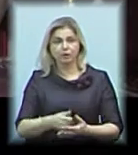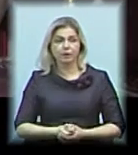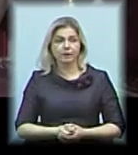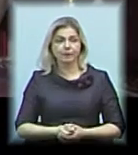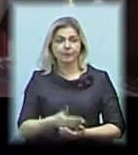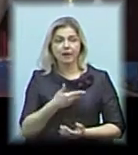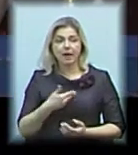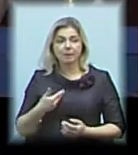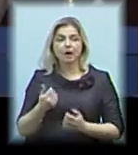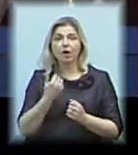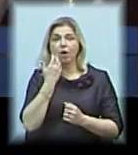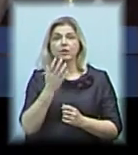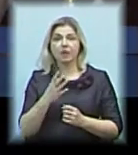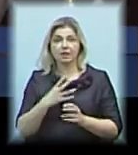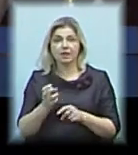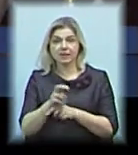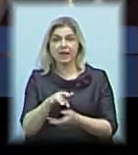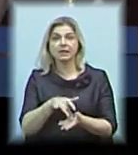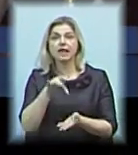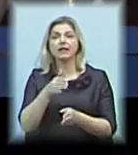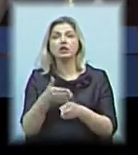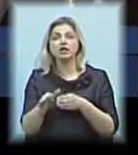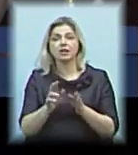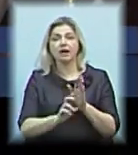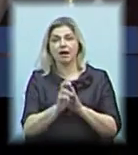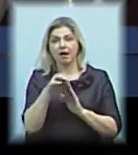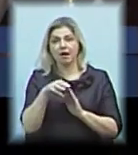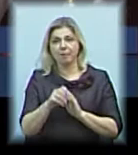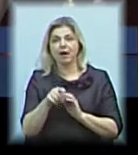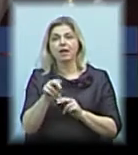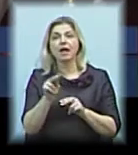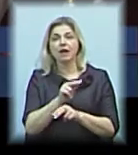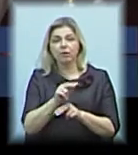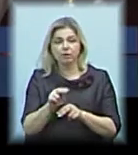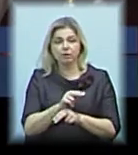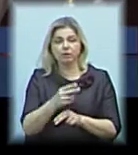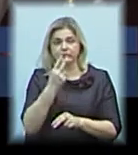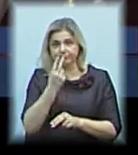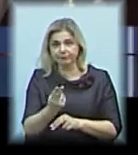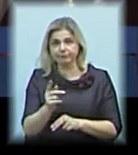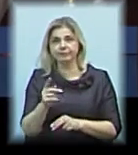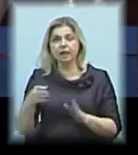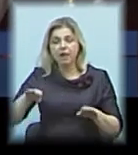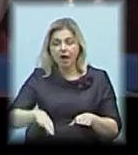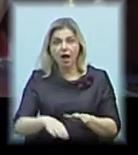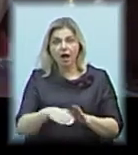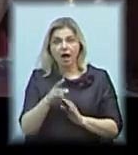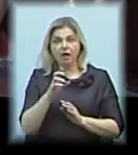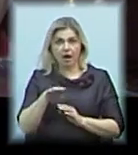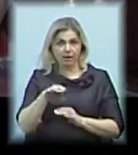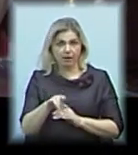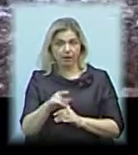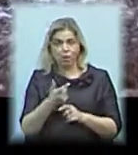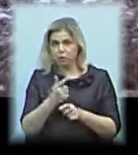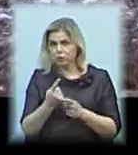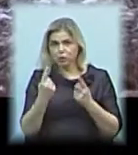як зайшли до центральної частини, основної частини храму, яка знаходиться під реконструкцією, ми побачили ями. Ями були